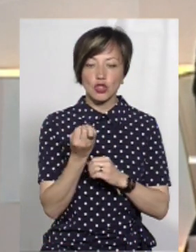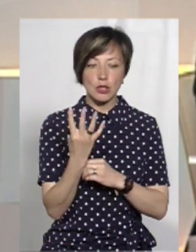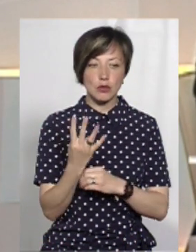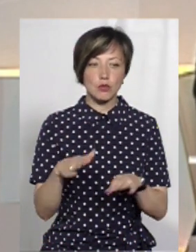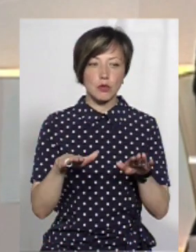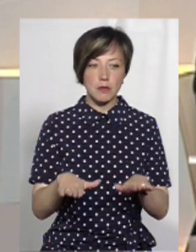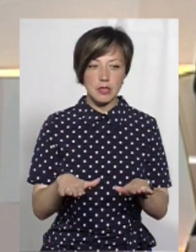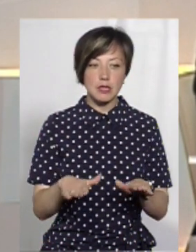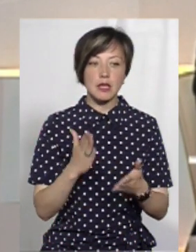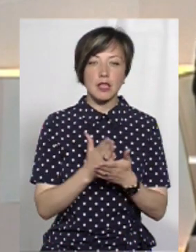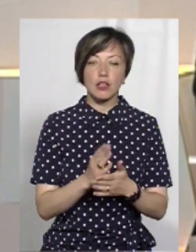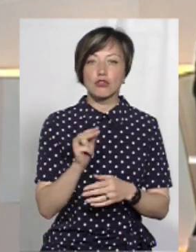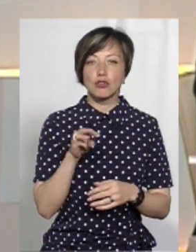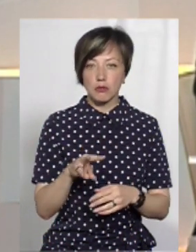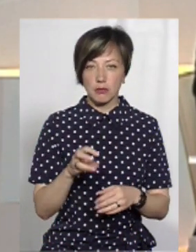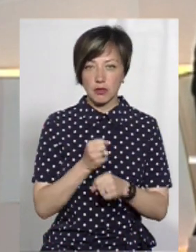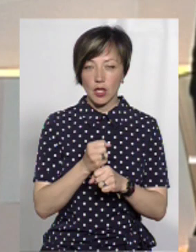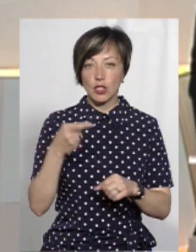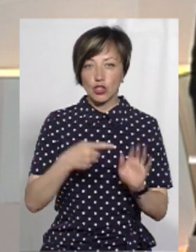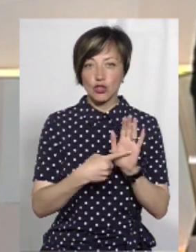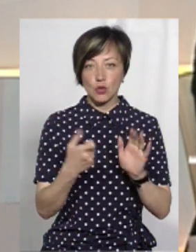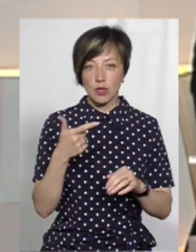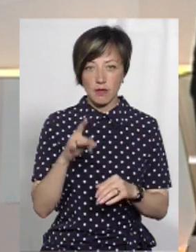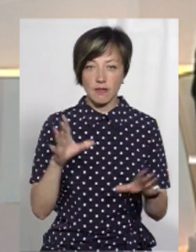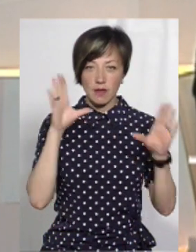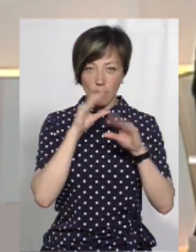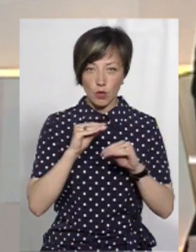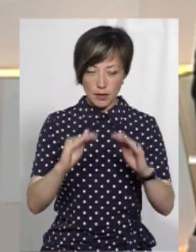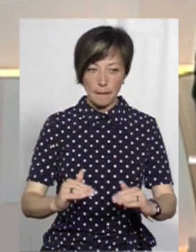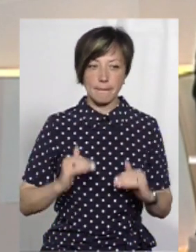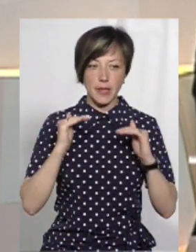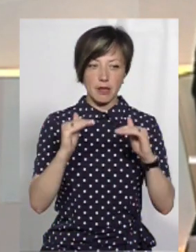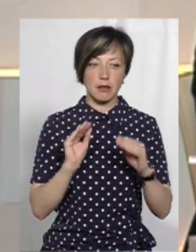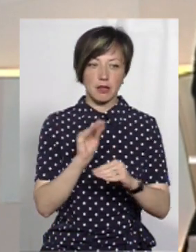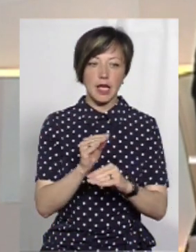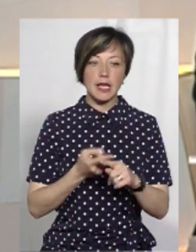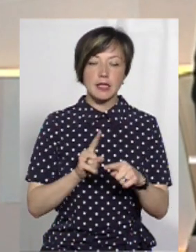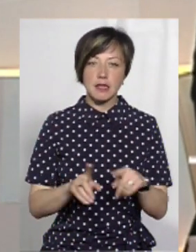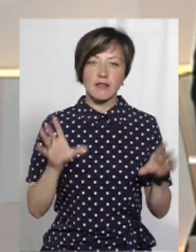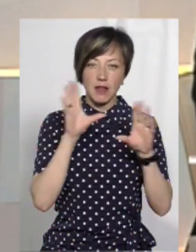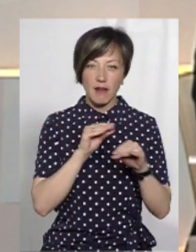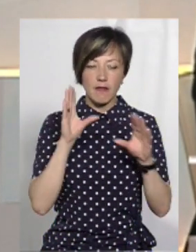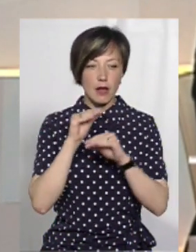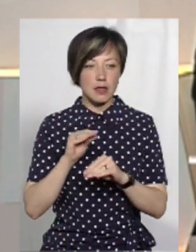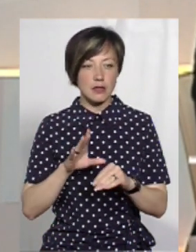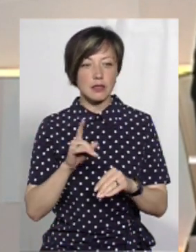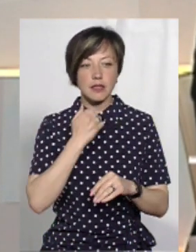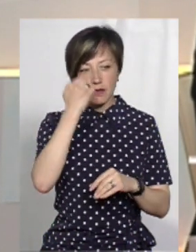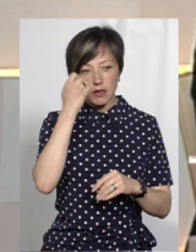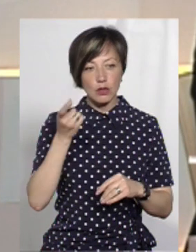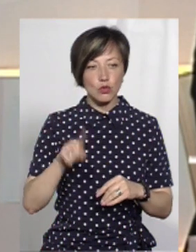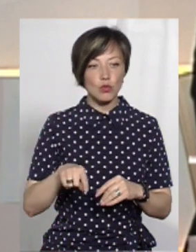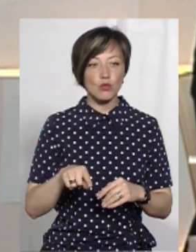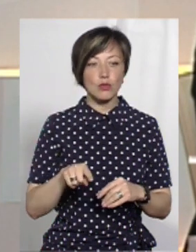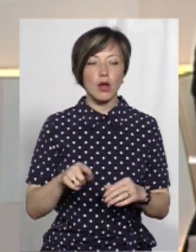-му місці і є ще до чого йти, але на 1600 гривень нам вдалося все-таки підняти. Це все вдавалося за рахунок того, що